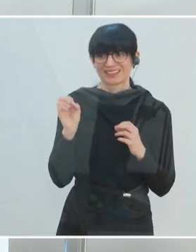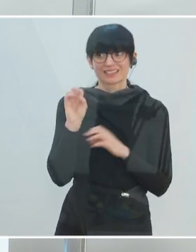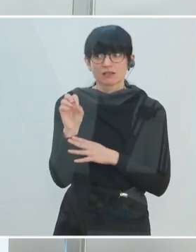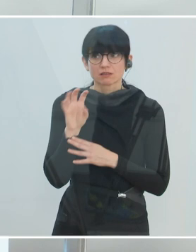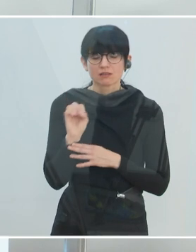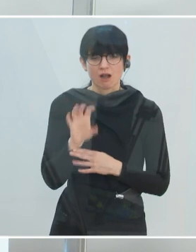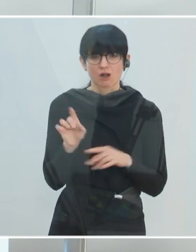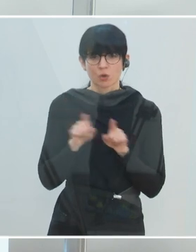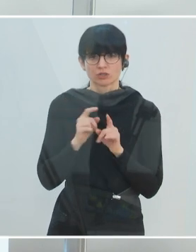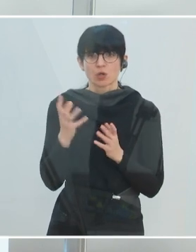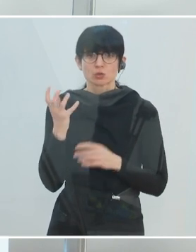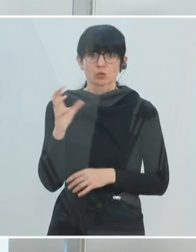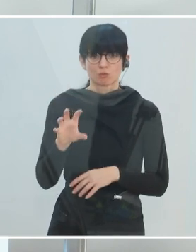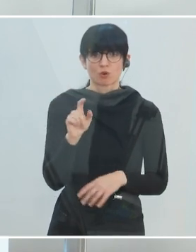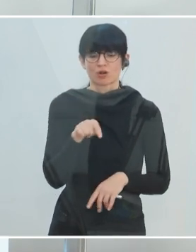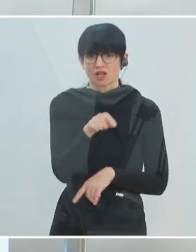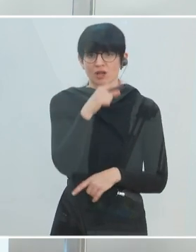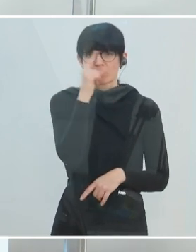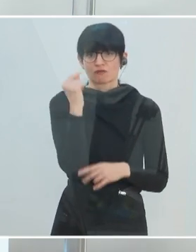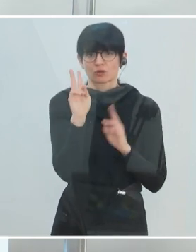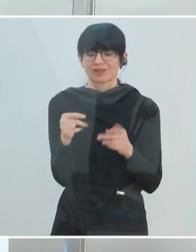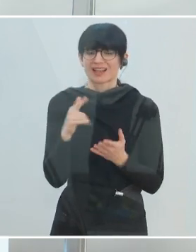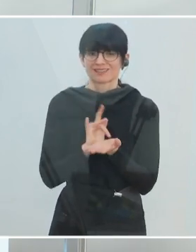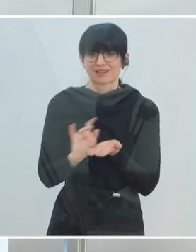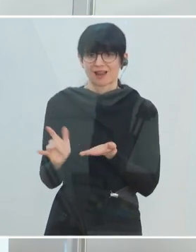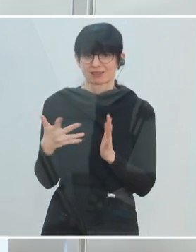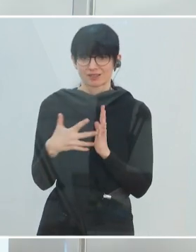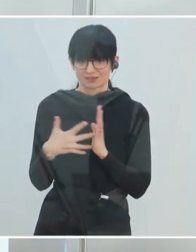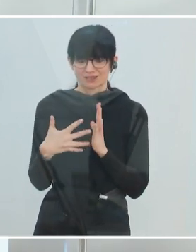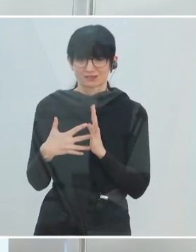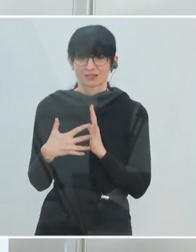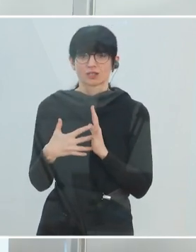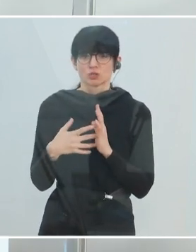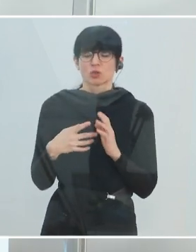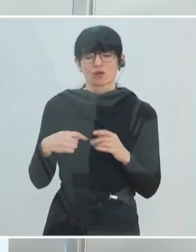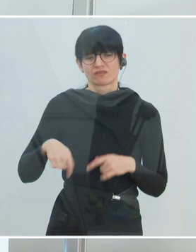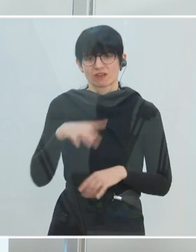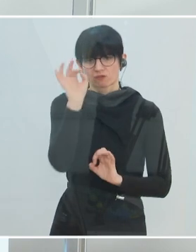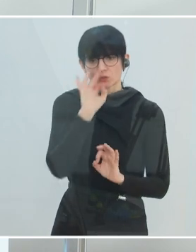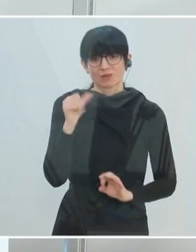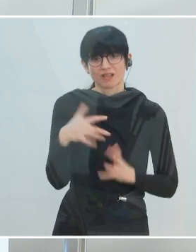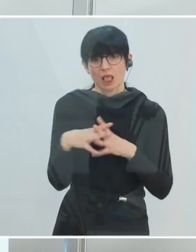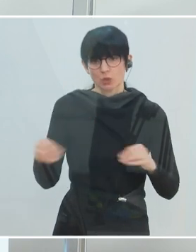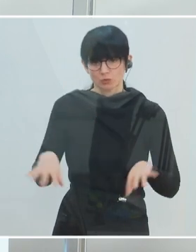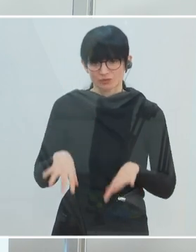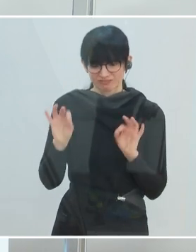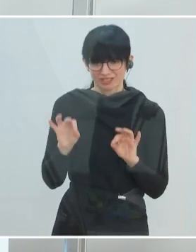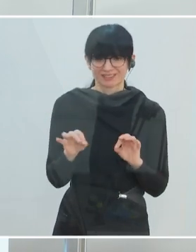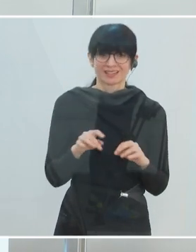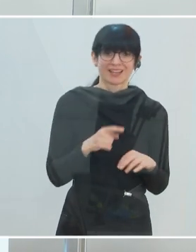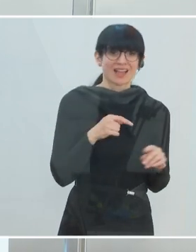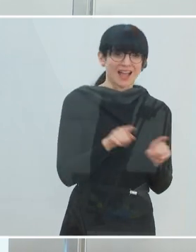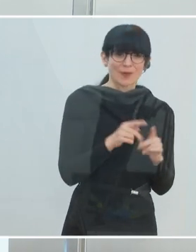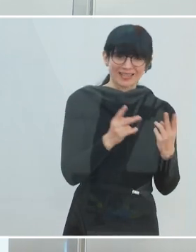und ein wichtiges Symbol, dass wir die Bevölkerung einladen, die auch zu benutzen, so wie ja auch die anderen Testungsmöglichkeiten